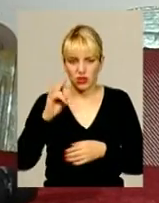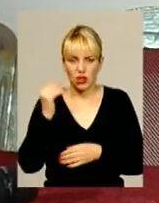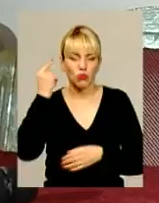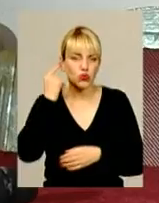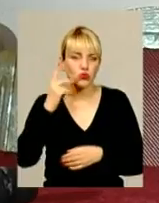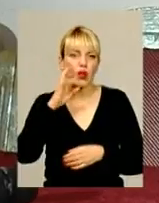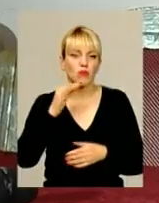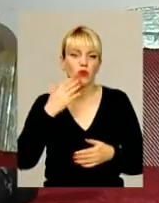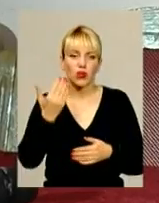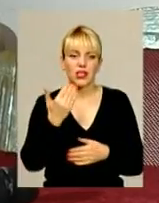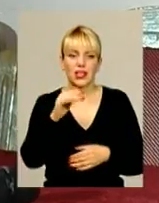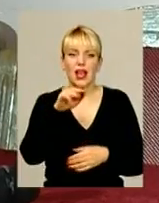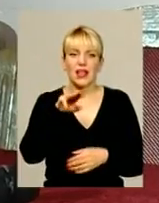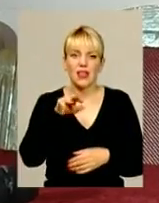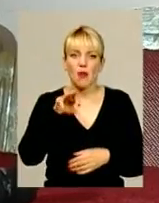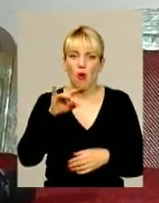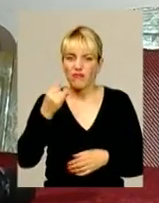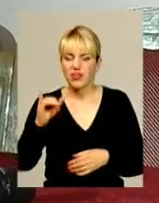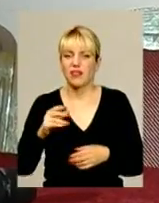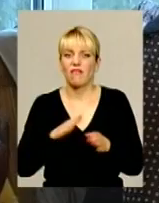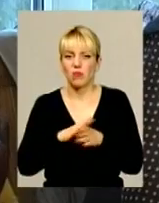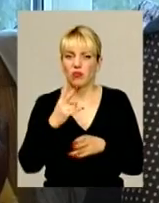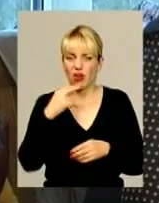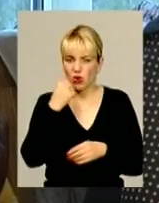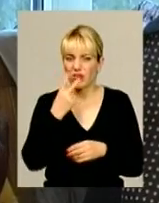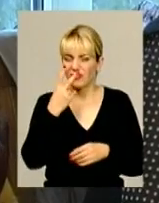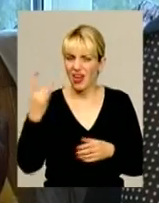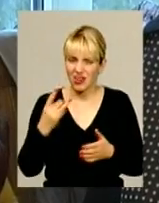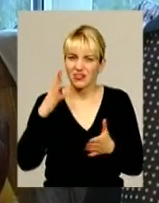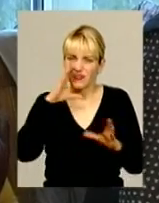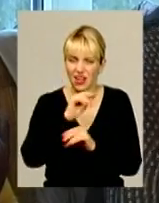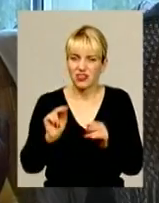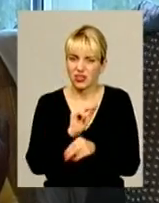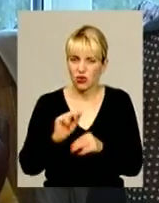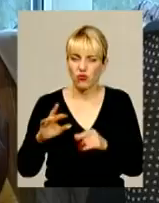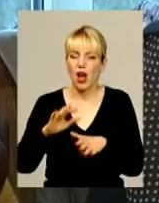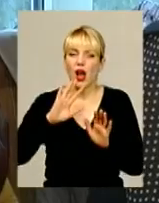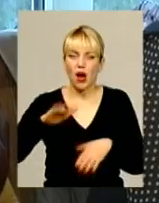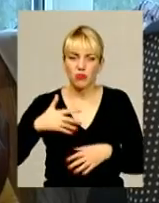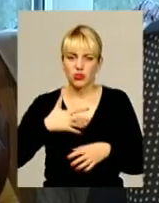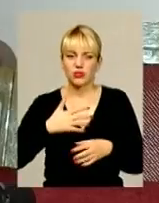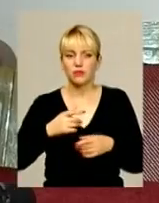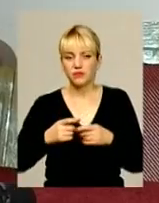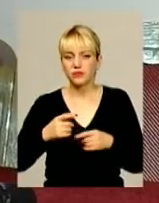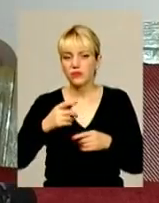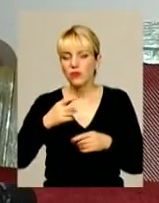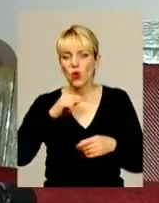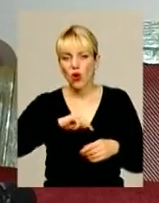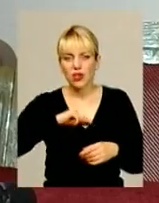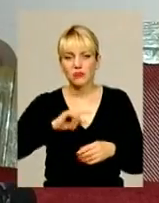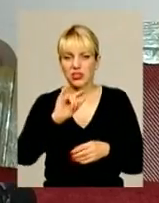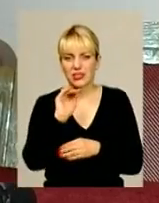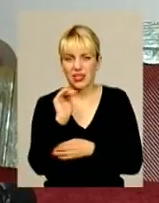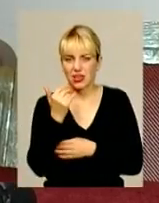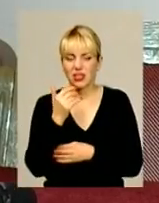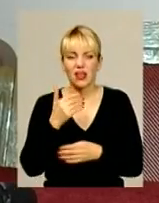виповнилося лише два роки. Двічі їм вдавалося перехитрити недугу. Втім, після чергової ремісії організм дитини відмовився сприймати